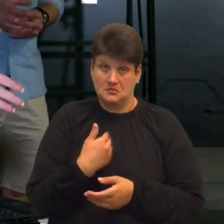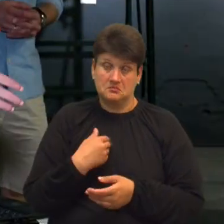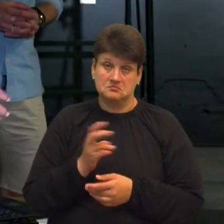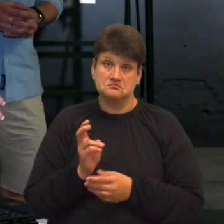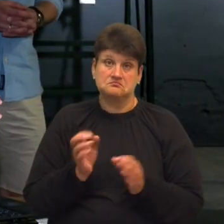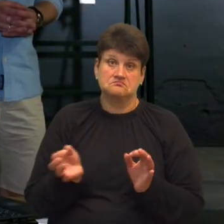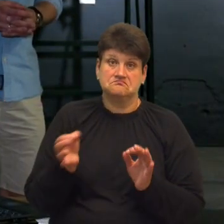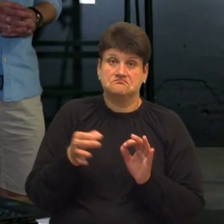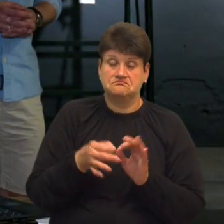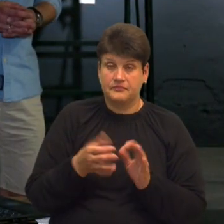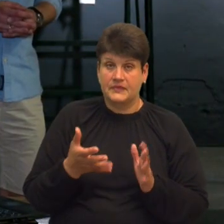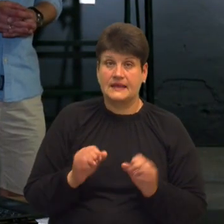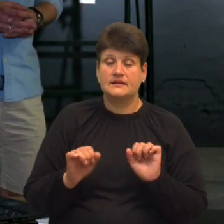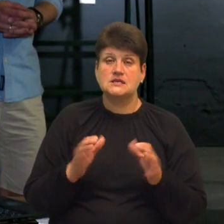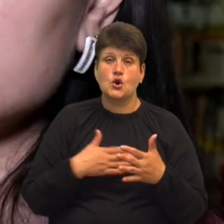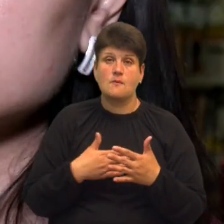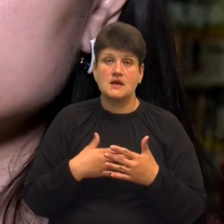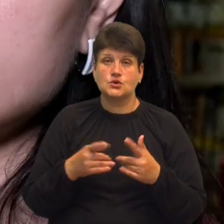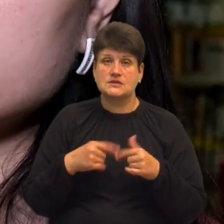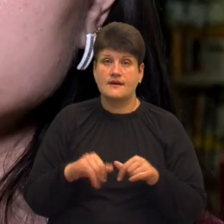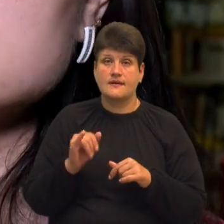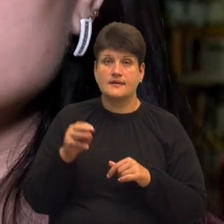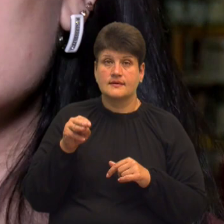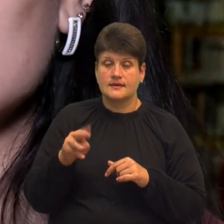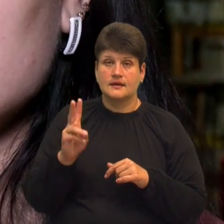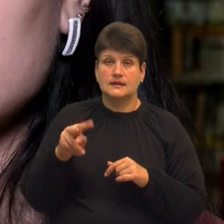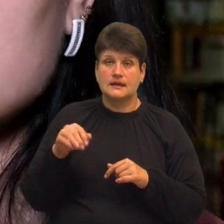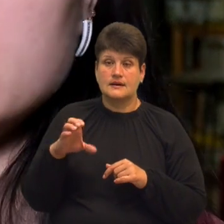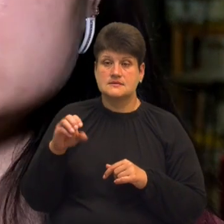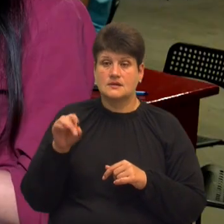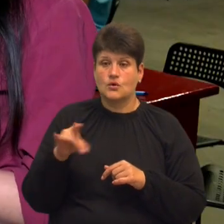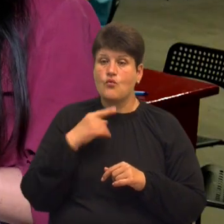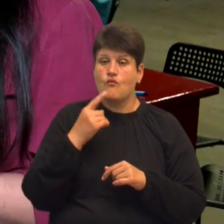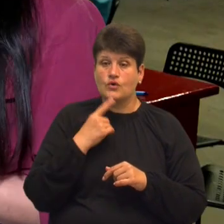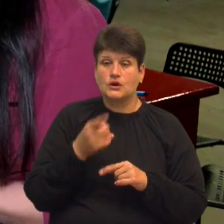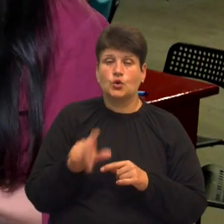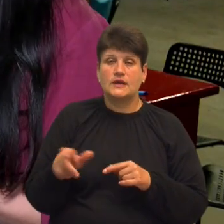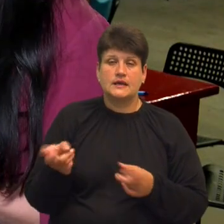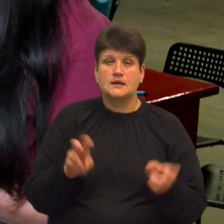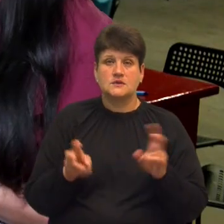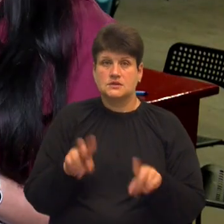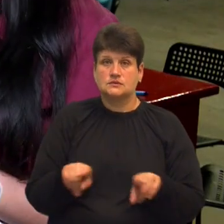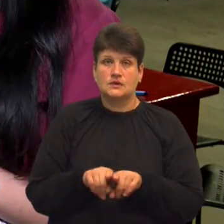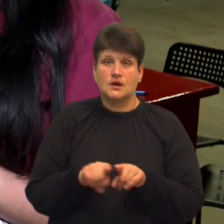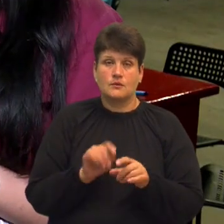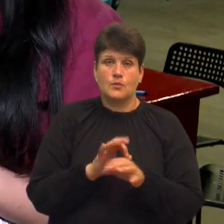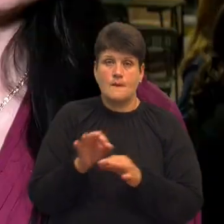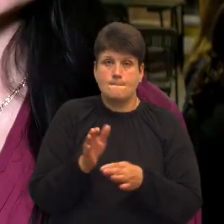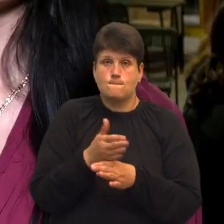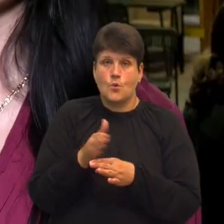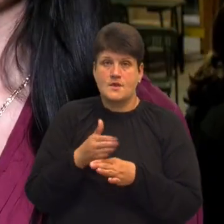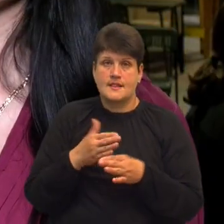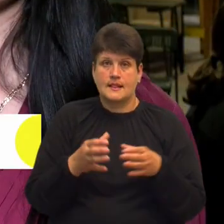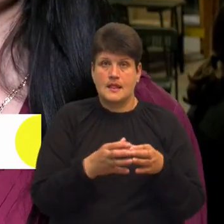Керівниця громадської організації «Тернопільський IT-кластер» Катерина Міхайліді каже, людей, які прийшли, зі схожими проєктами поділили на групи.